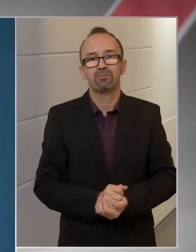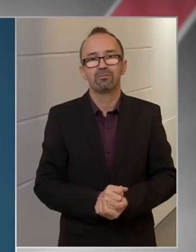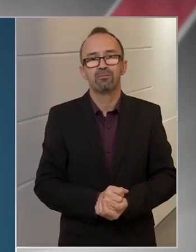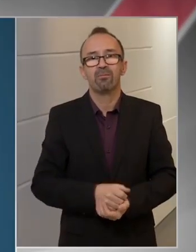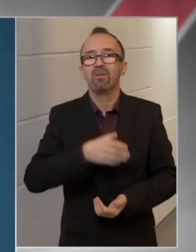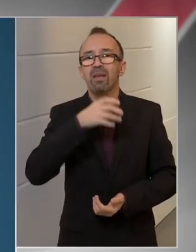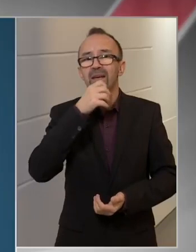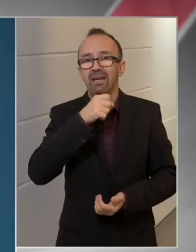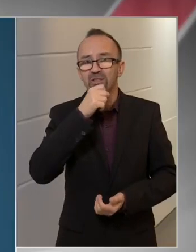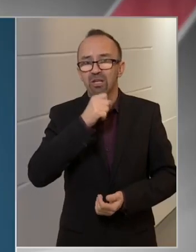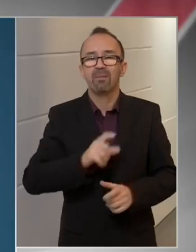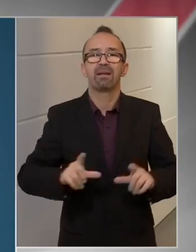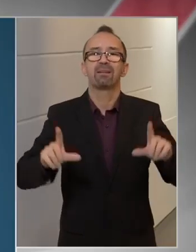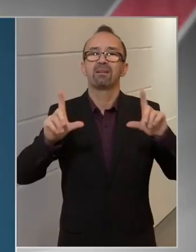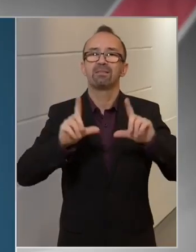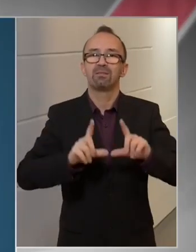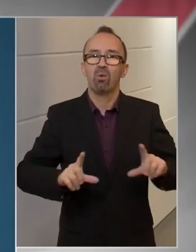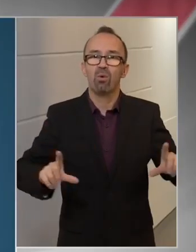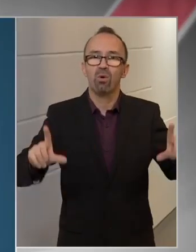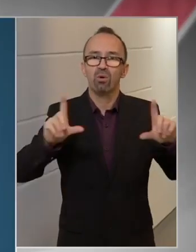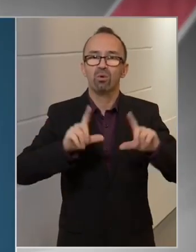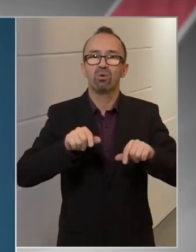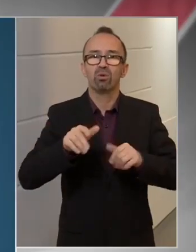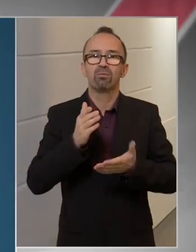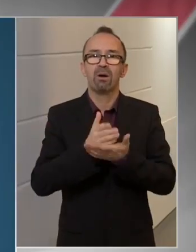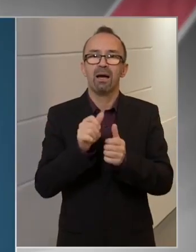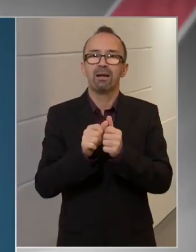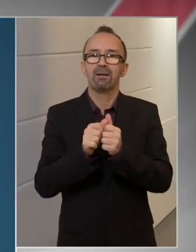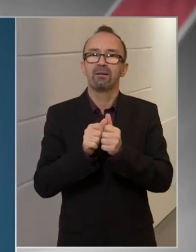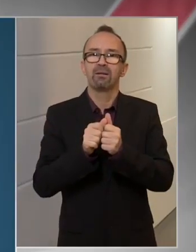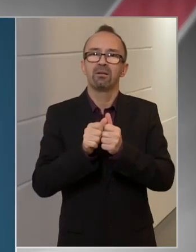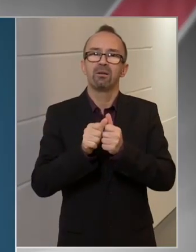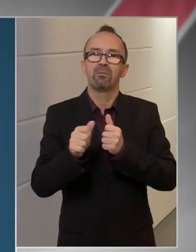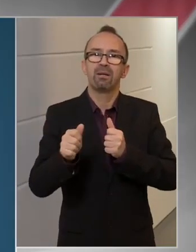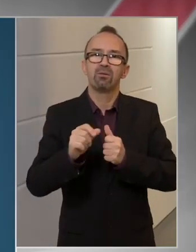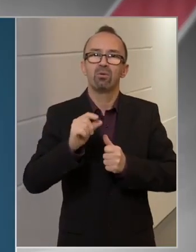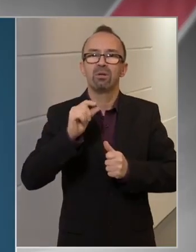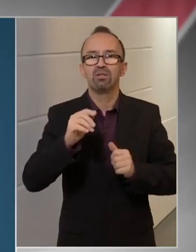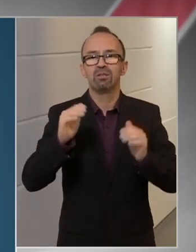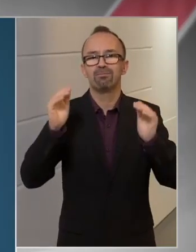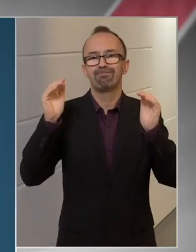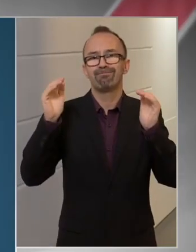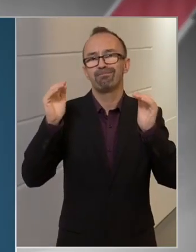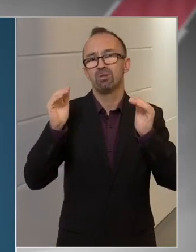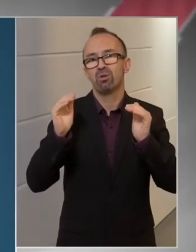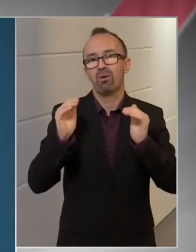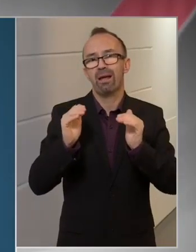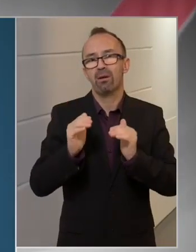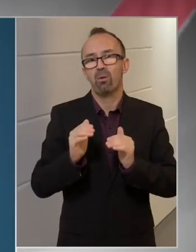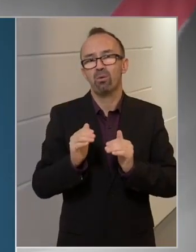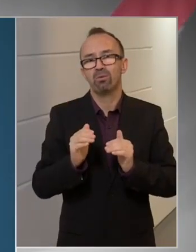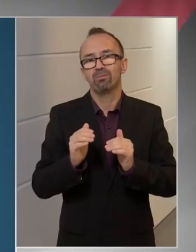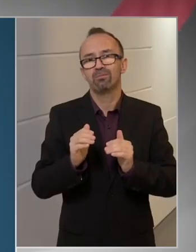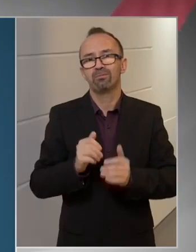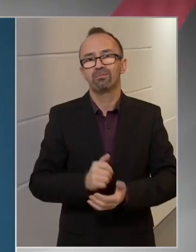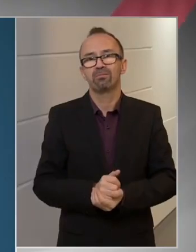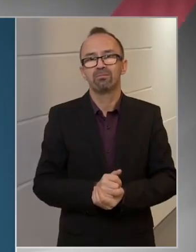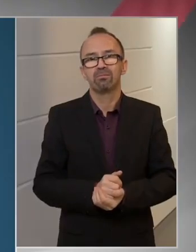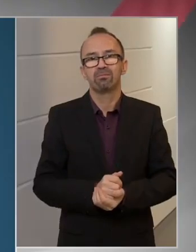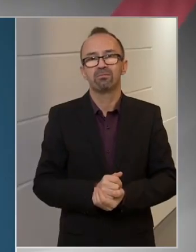Kecskeméten és Szolnokon mértünk egy kicsit csökkenő tendenciát.